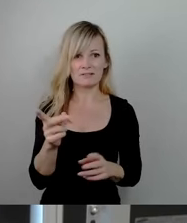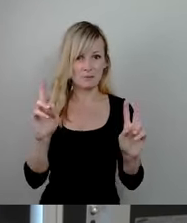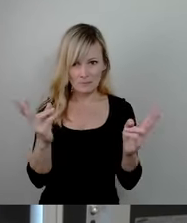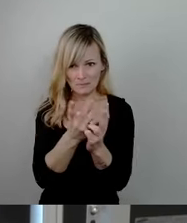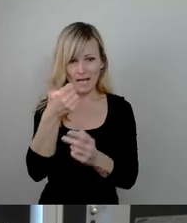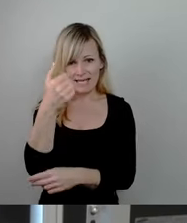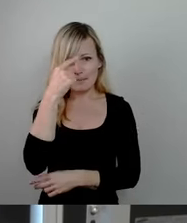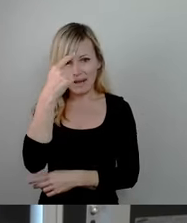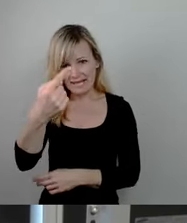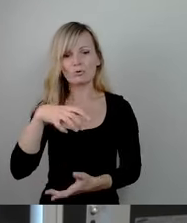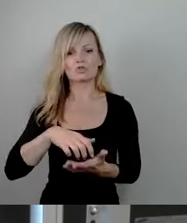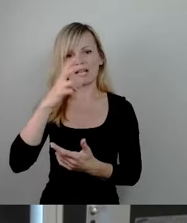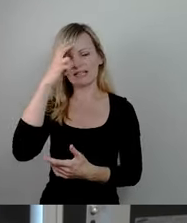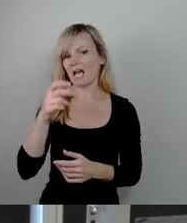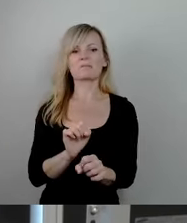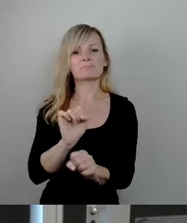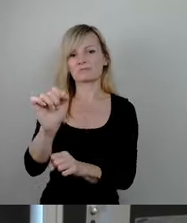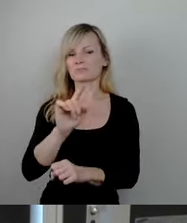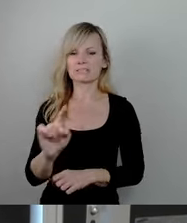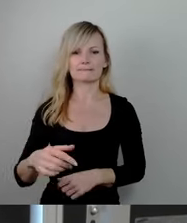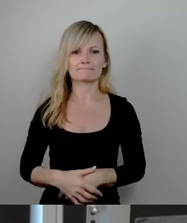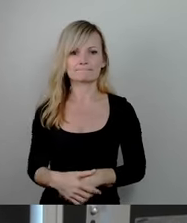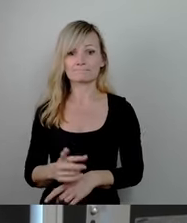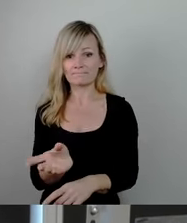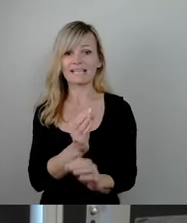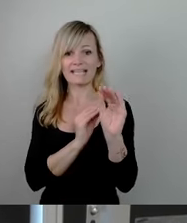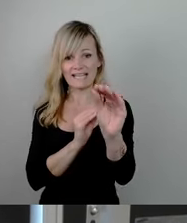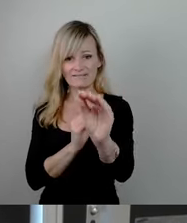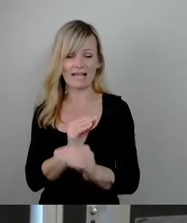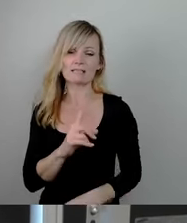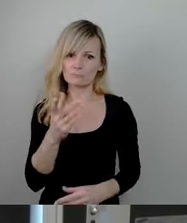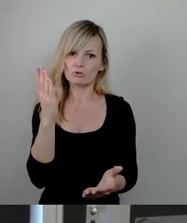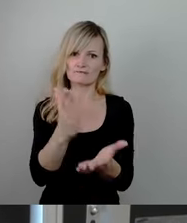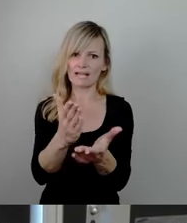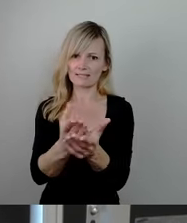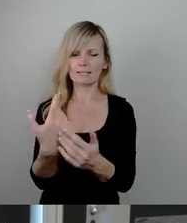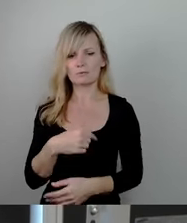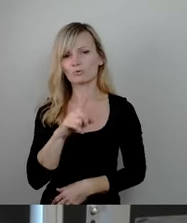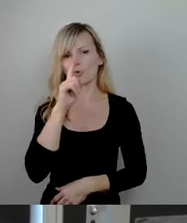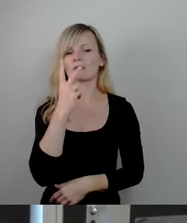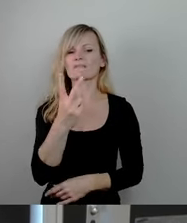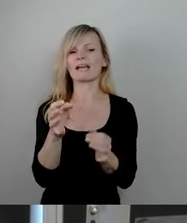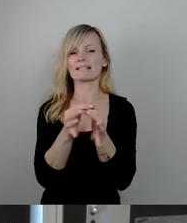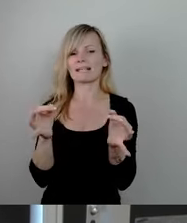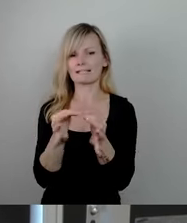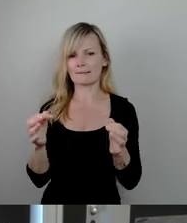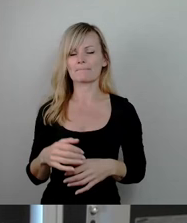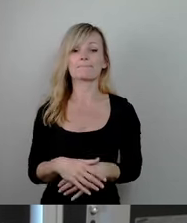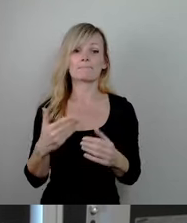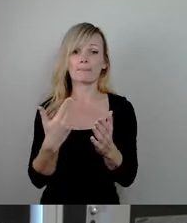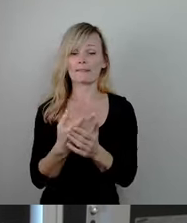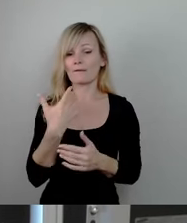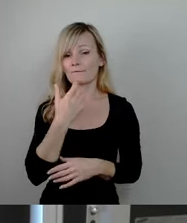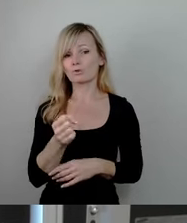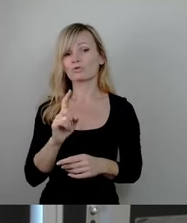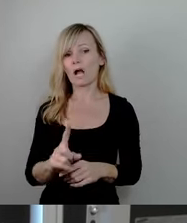machten Sie diesen populistischen Wahlkampfantrag daraus, jawohl, zwei Sätze noch, um auch Ihr Stück vom Geschenkenkuchen abzubekommen. Brachten die